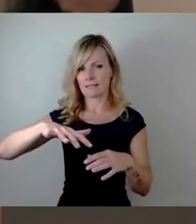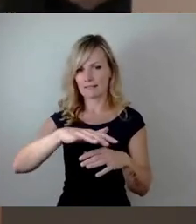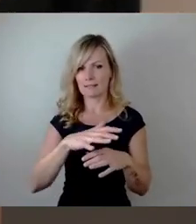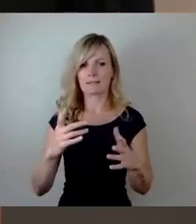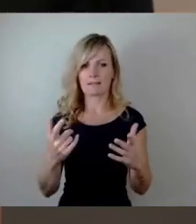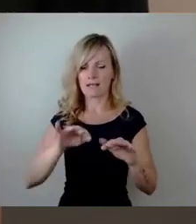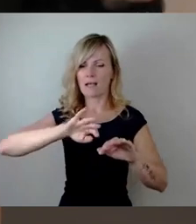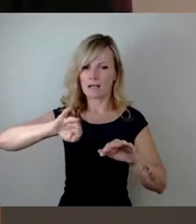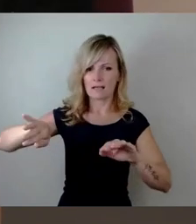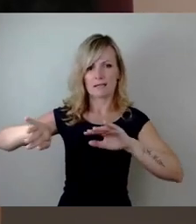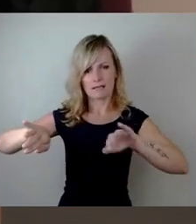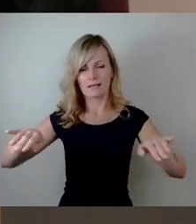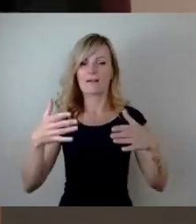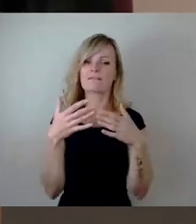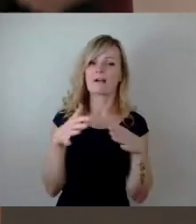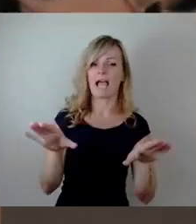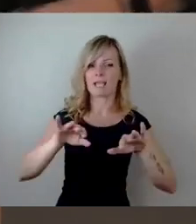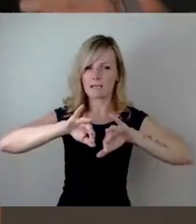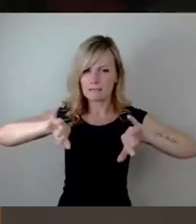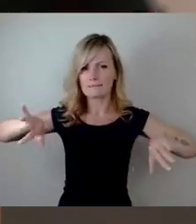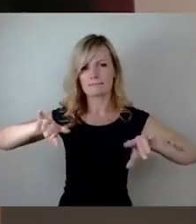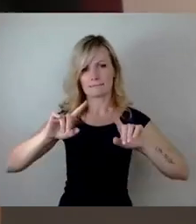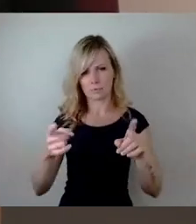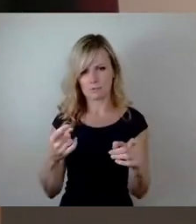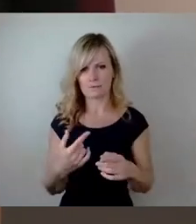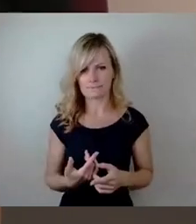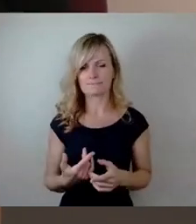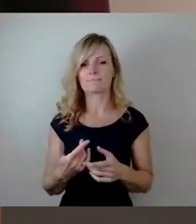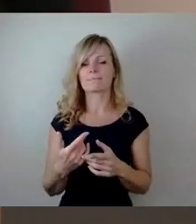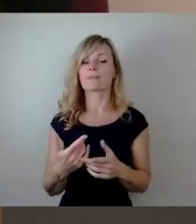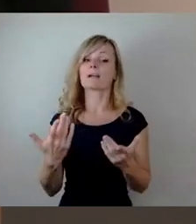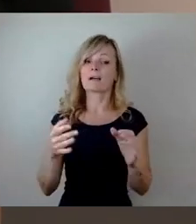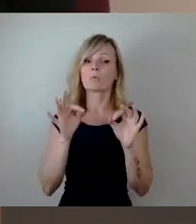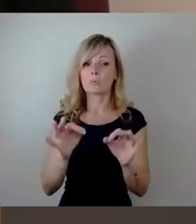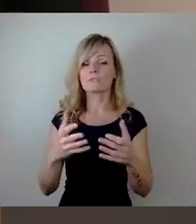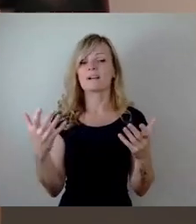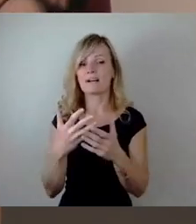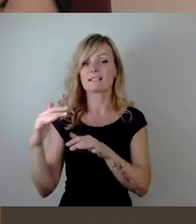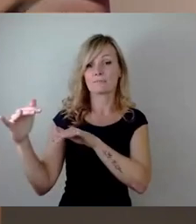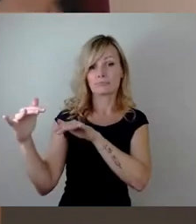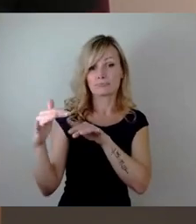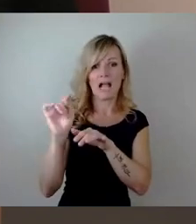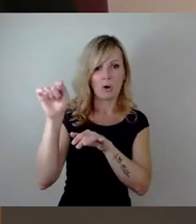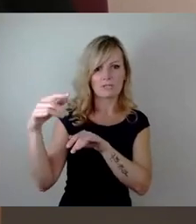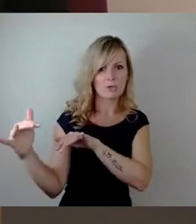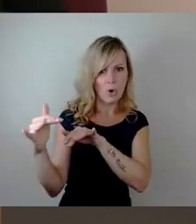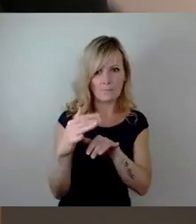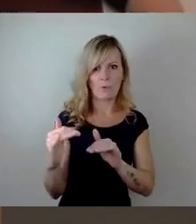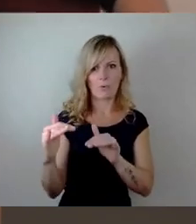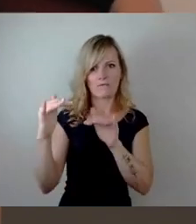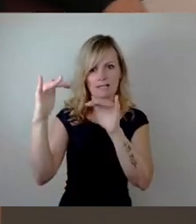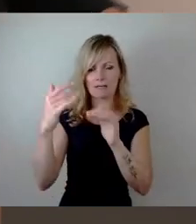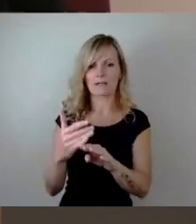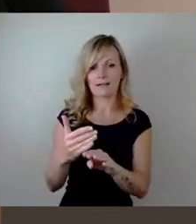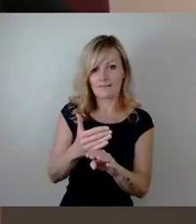Das Gute bei einem Elbhochwasser, was sozusagen von außen kommt, ist ja, dass wir die Vorwarnzeit haben. Insofern können wir diese Zeit